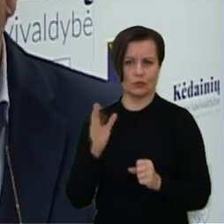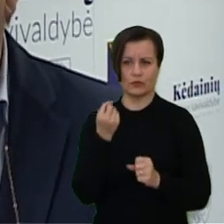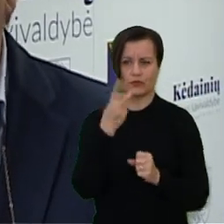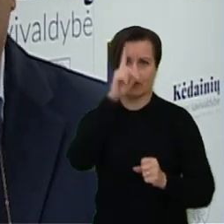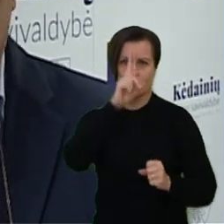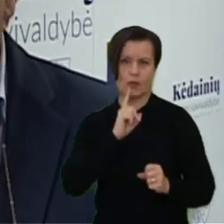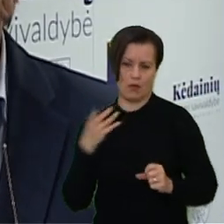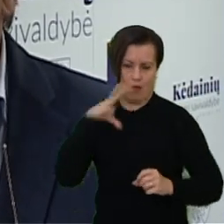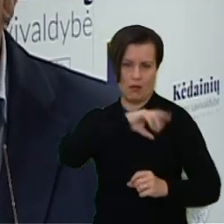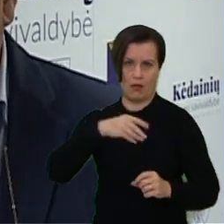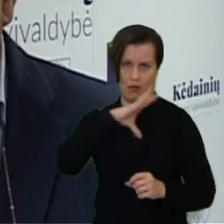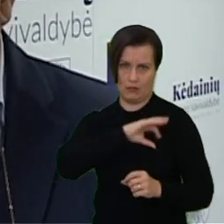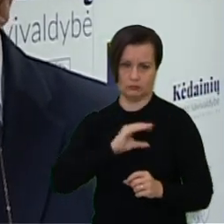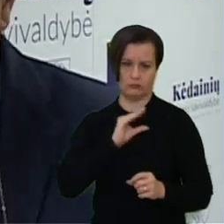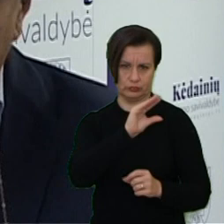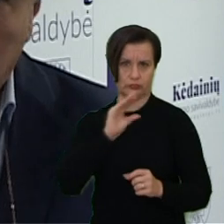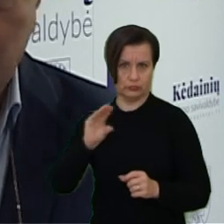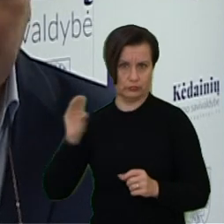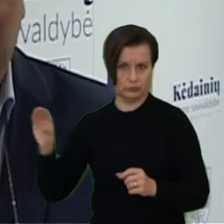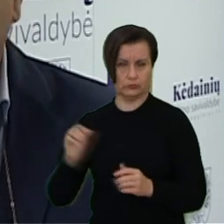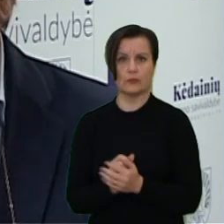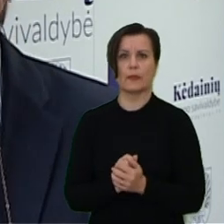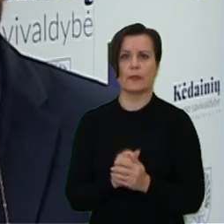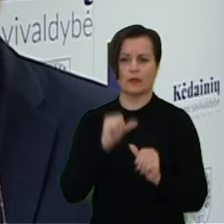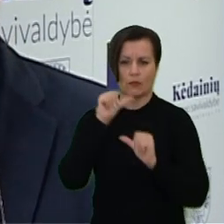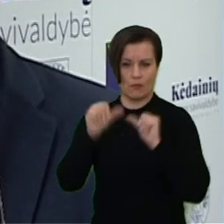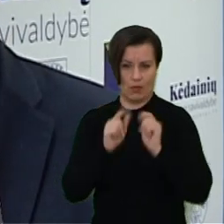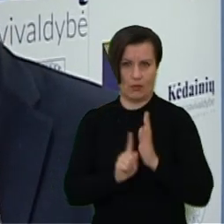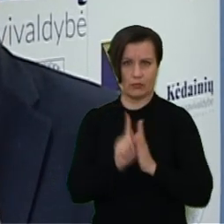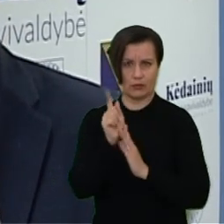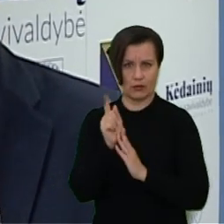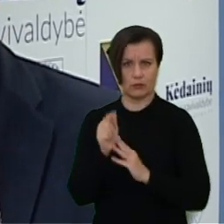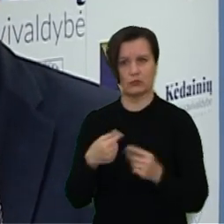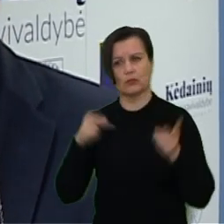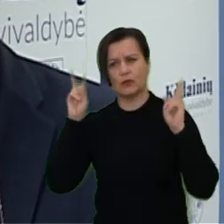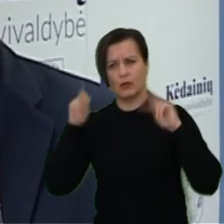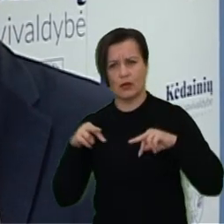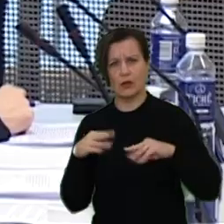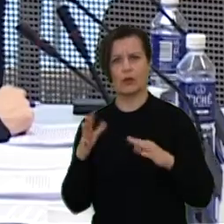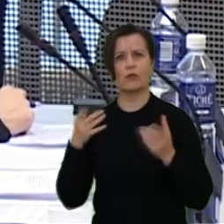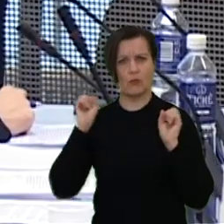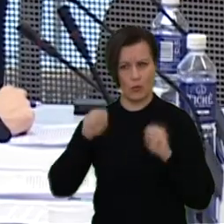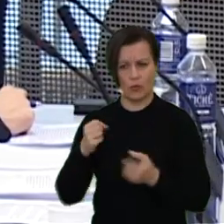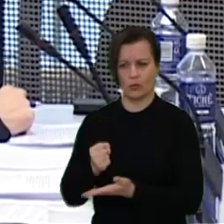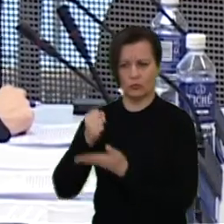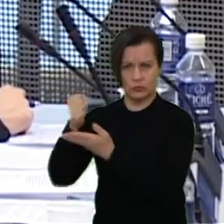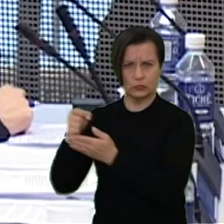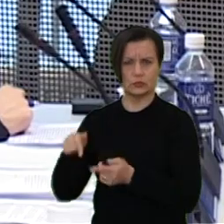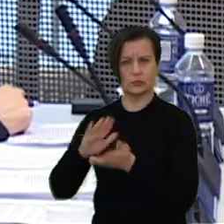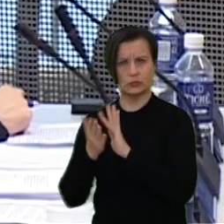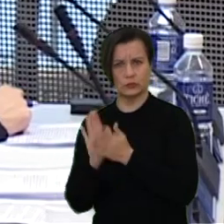mėnesių atlyginimai. Mes metų pradžioje nežinodami tiksliai, kaip sėks įsivykdyti biudžetą buvo numatyta